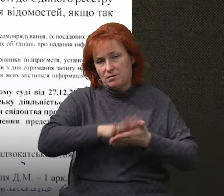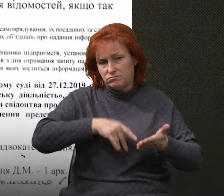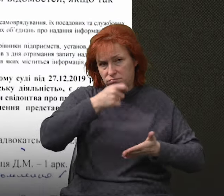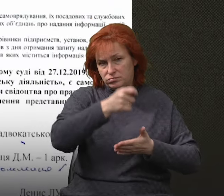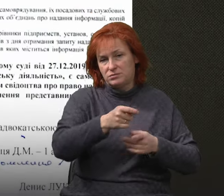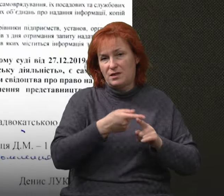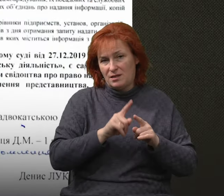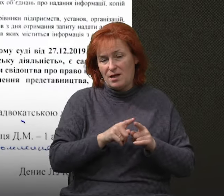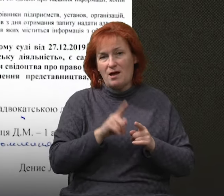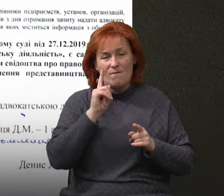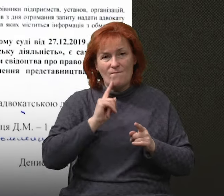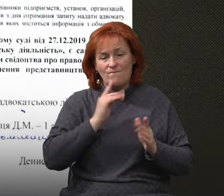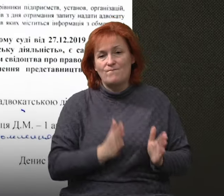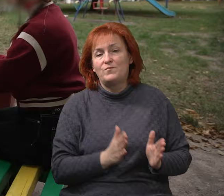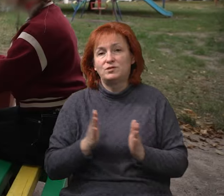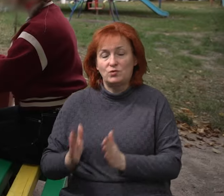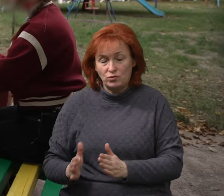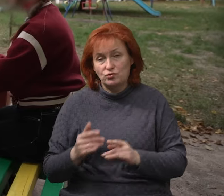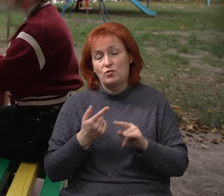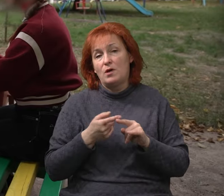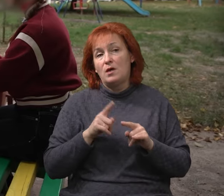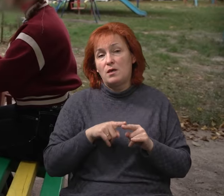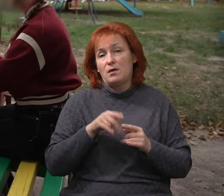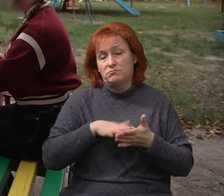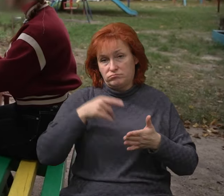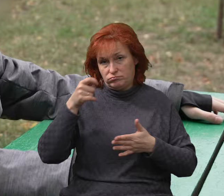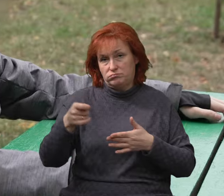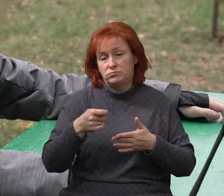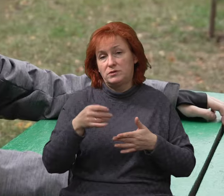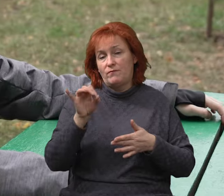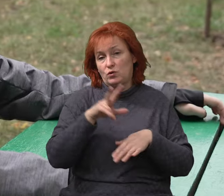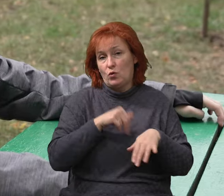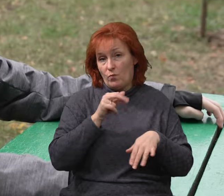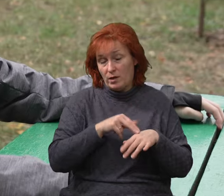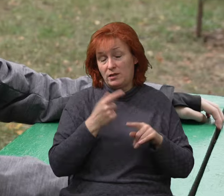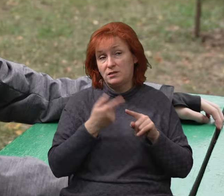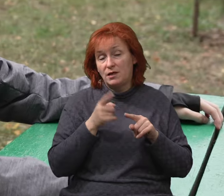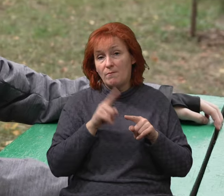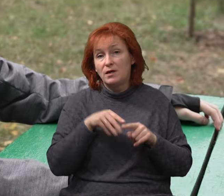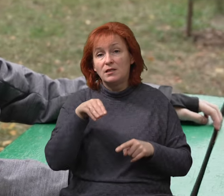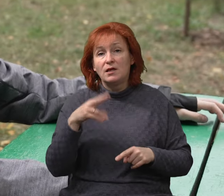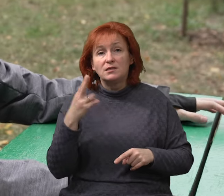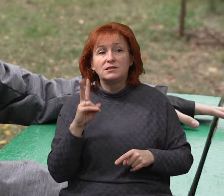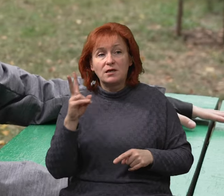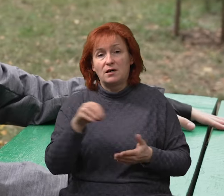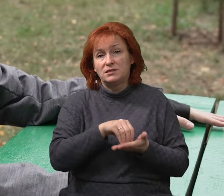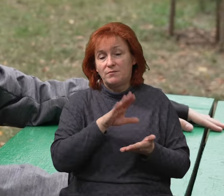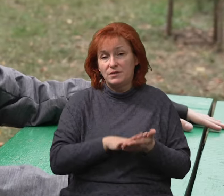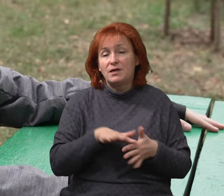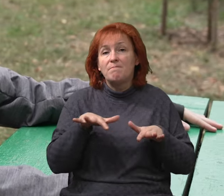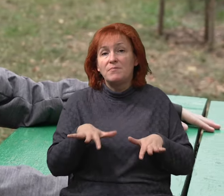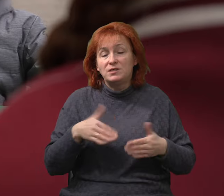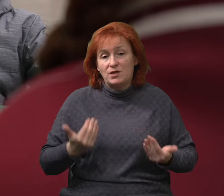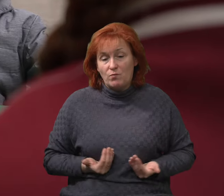заяву на відстрочку, а також звернулися до поліції. Як пояснюють в ЦЦК, суд ухвалив лише місце проживання дітей з